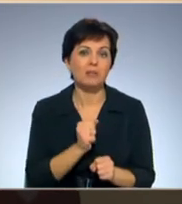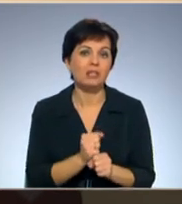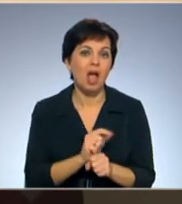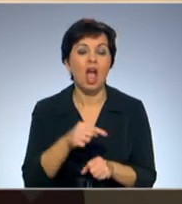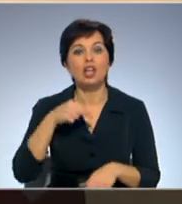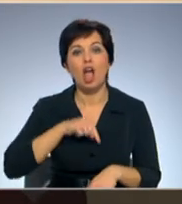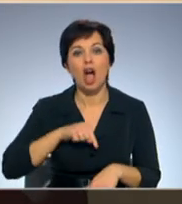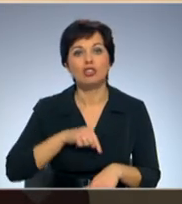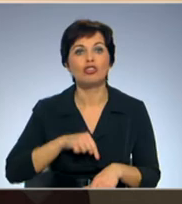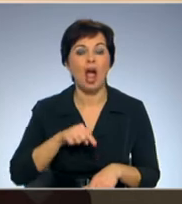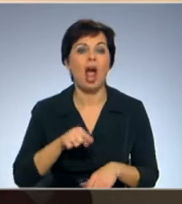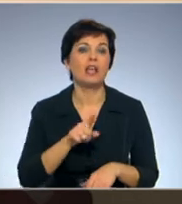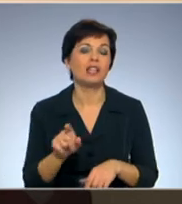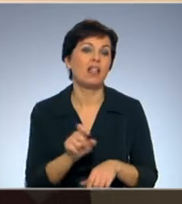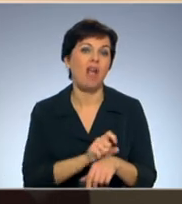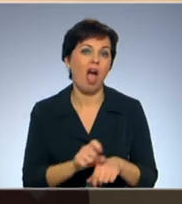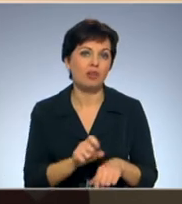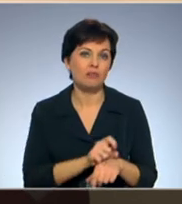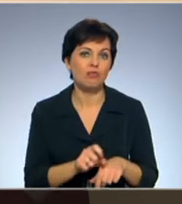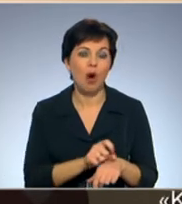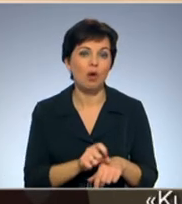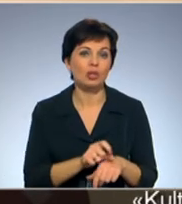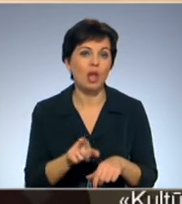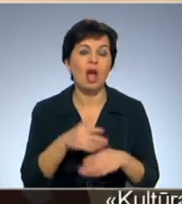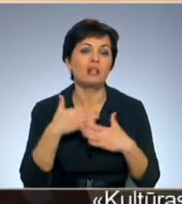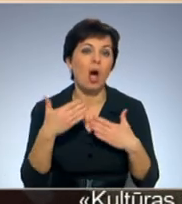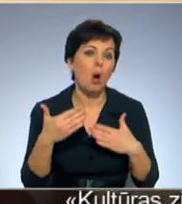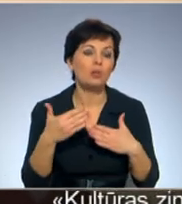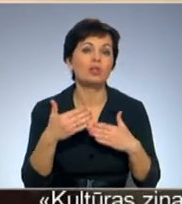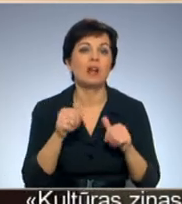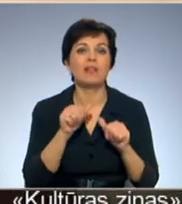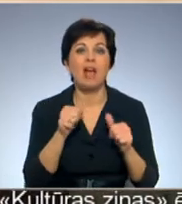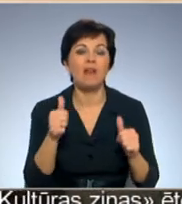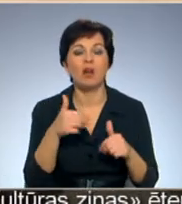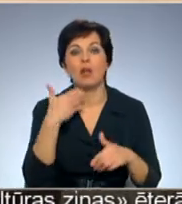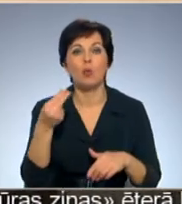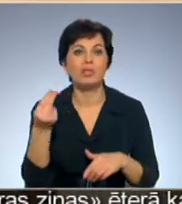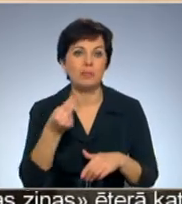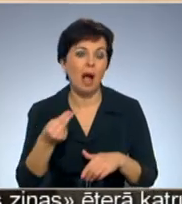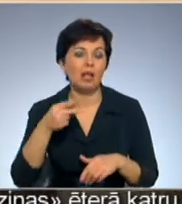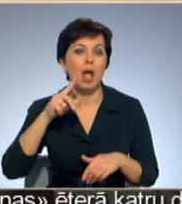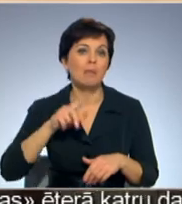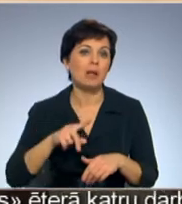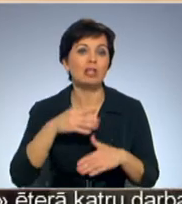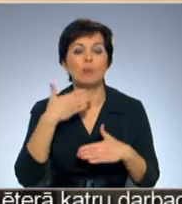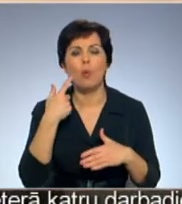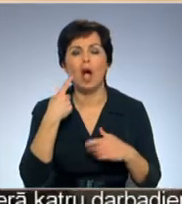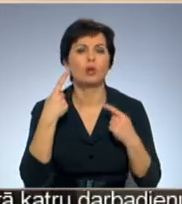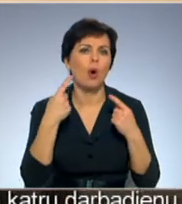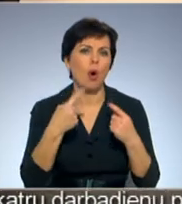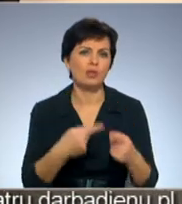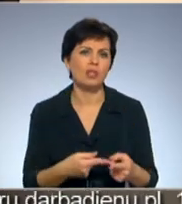Miekšēs tas īstenībā diezgan nervās Jo daudzas nevāju šitā pagliznot Tas pēc ir ļoti liela koncentrācija